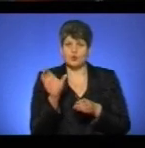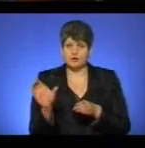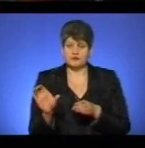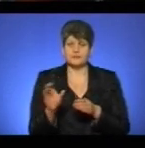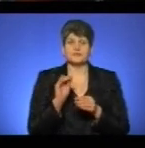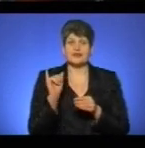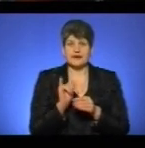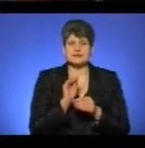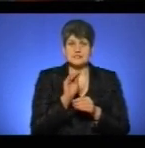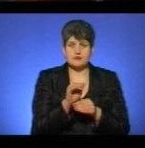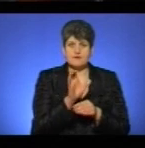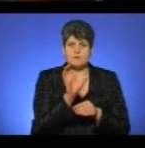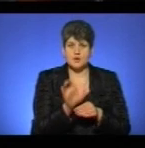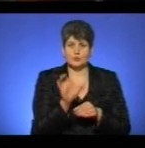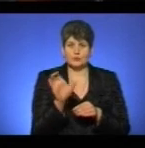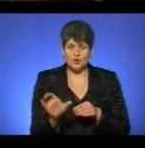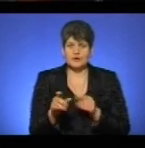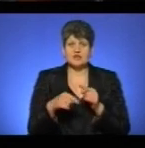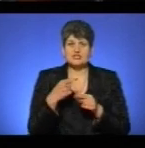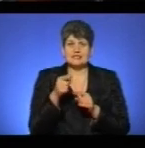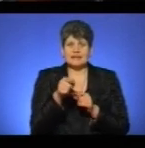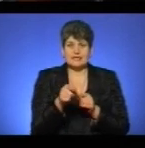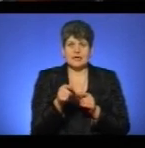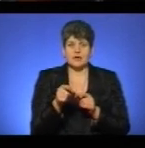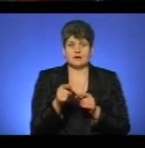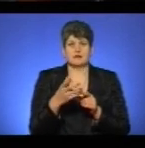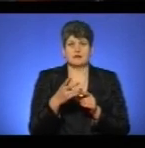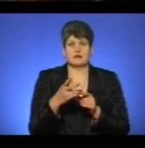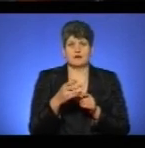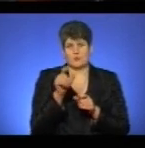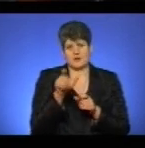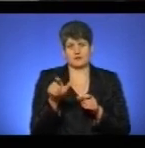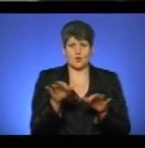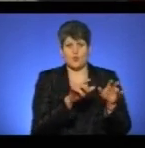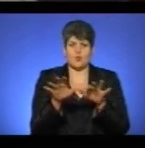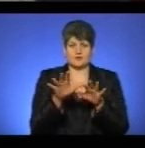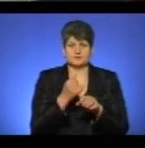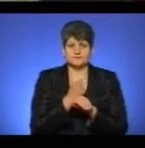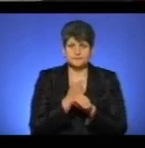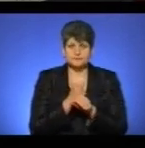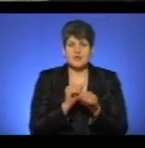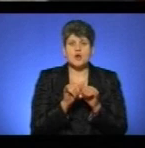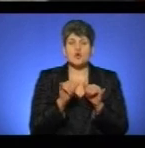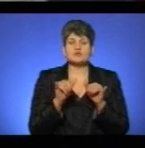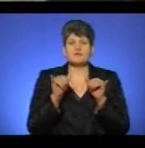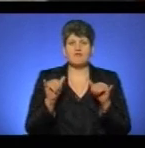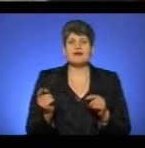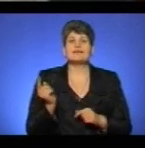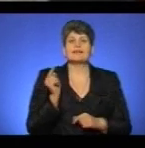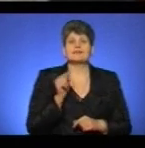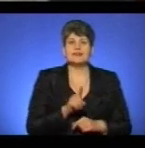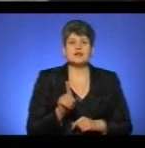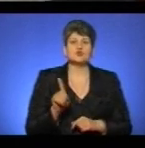блоки і через них об'єкт рухався або щось там робив. Розвиває те, що